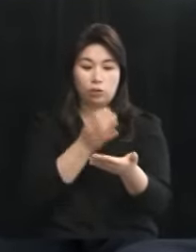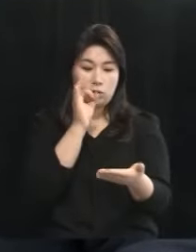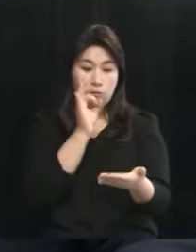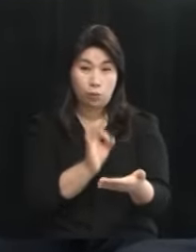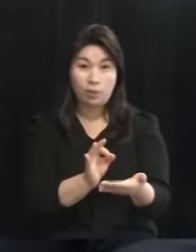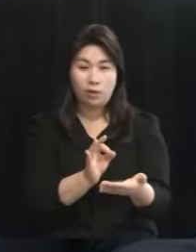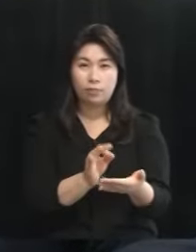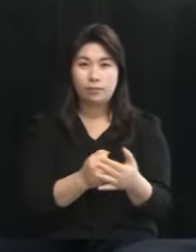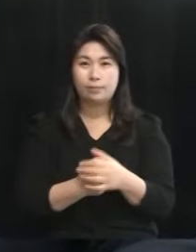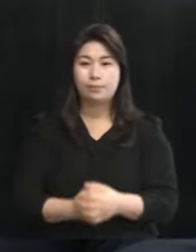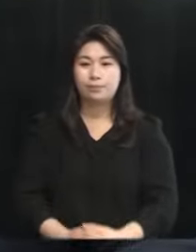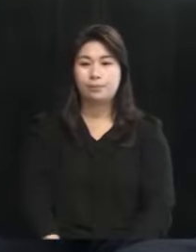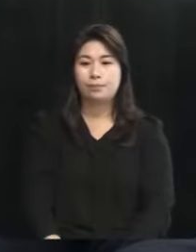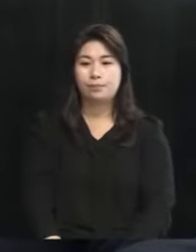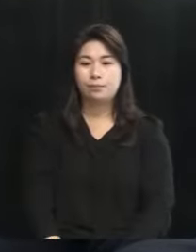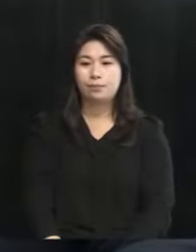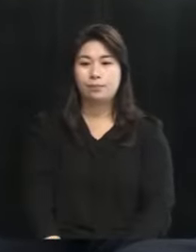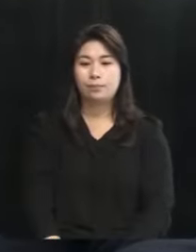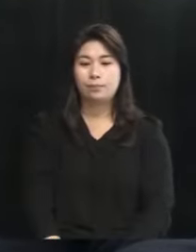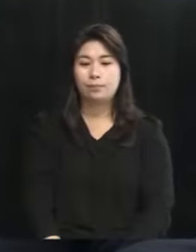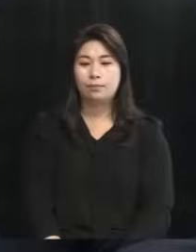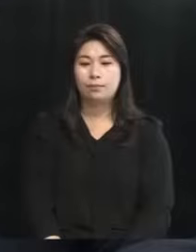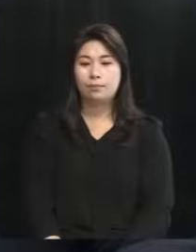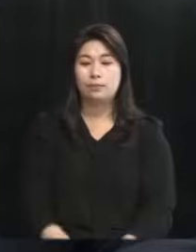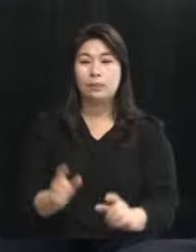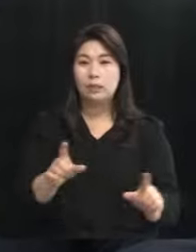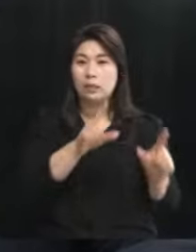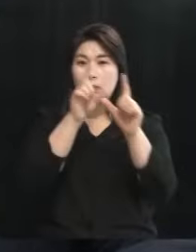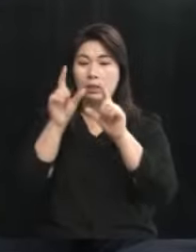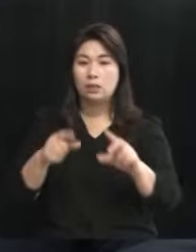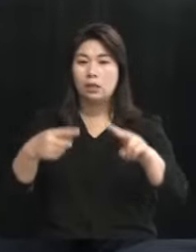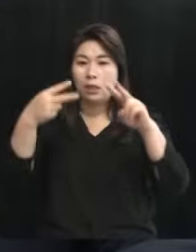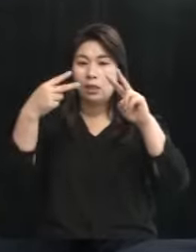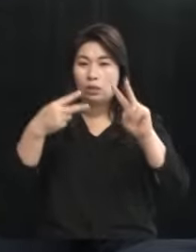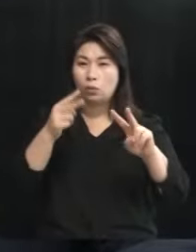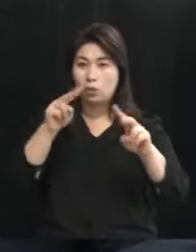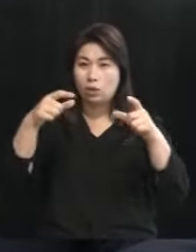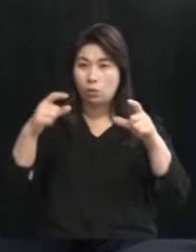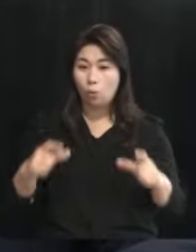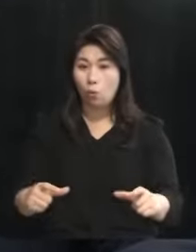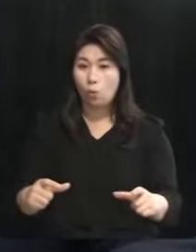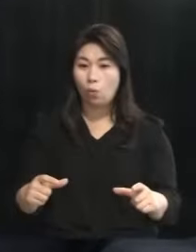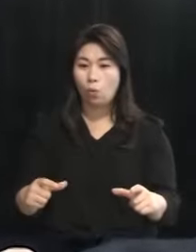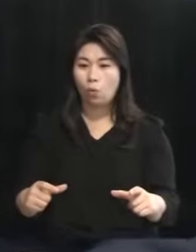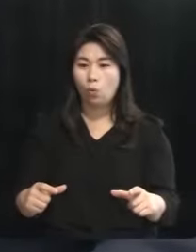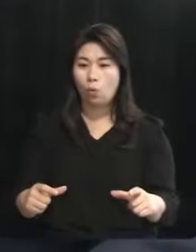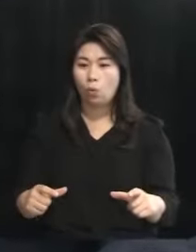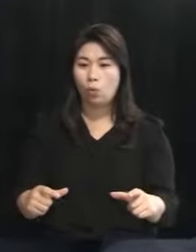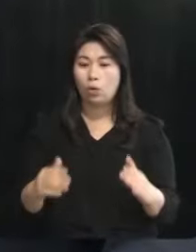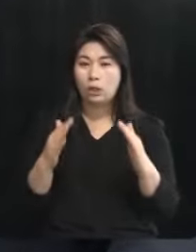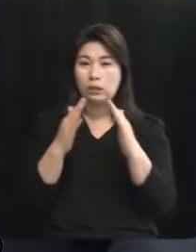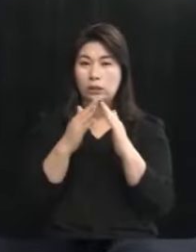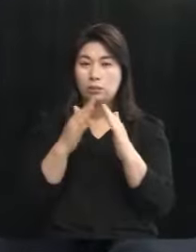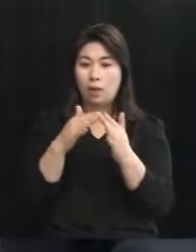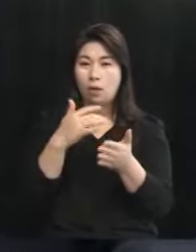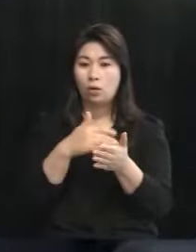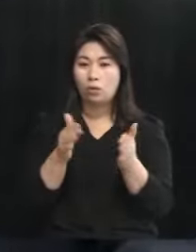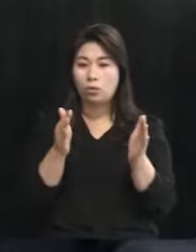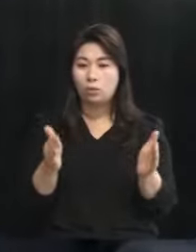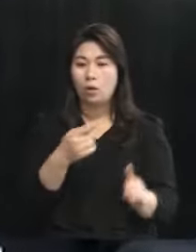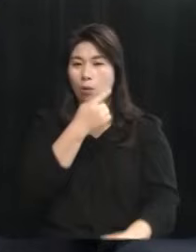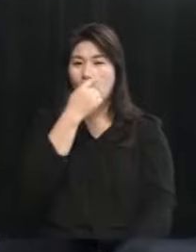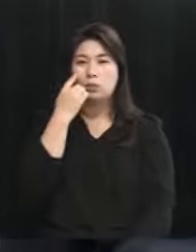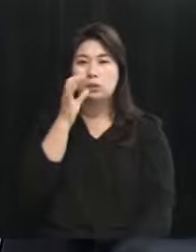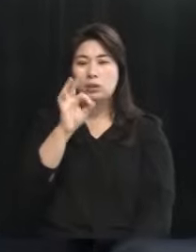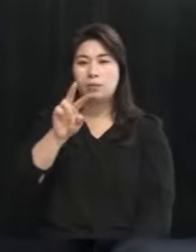지금 김한규 후보께서 살고 계신다는 2도 2동의 집의 규모가 보증금